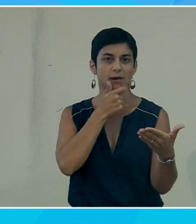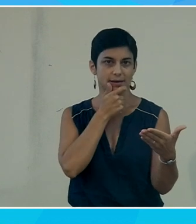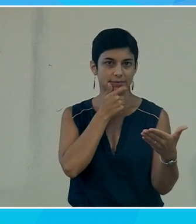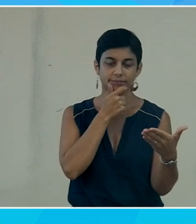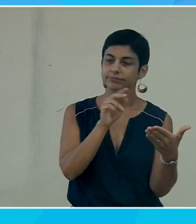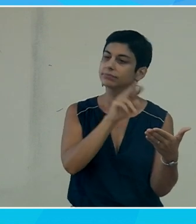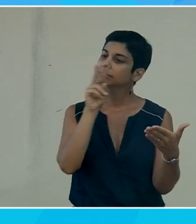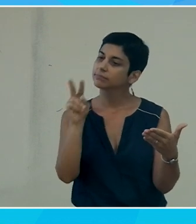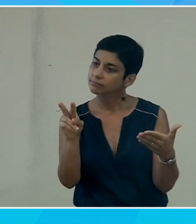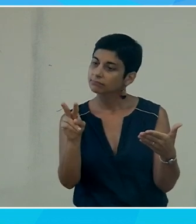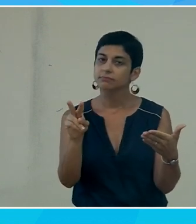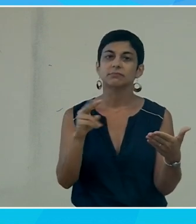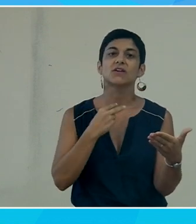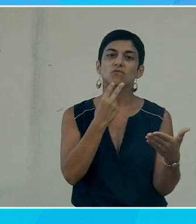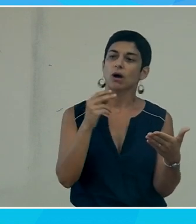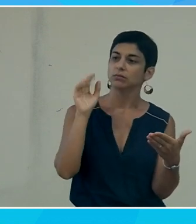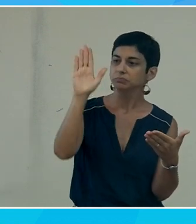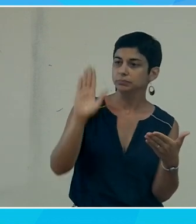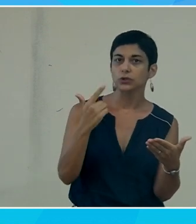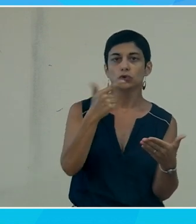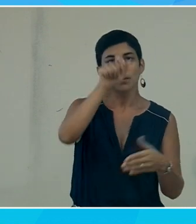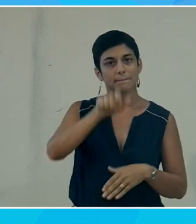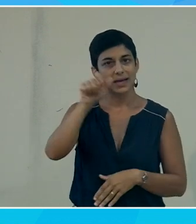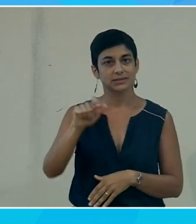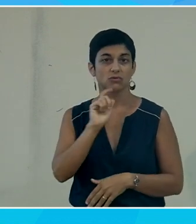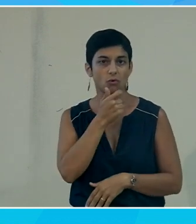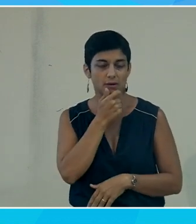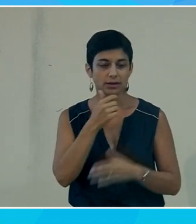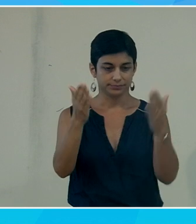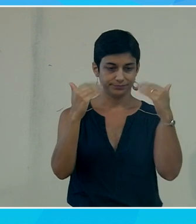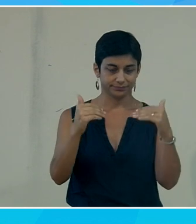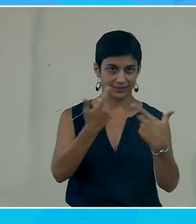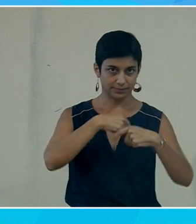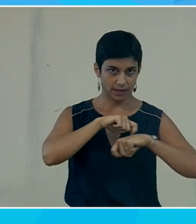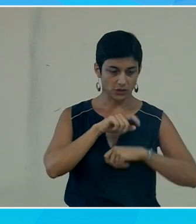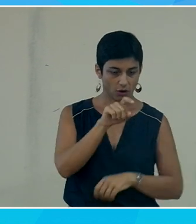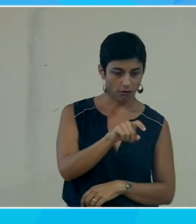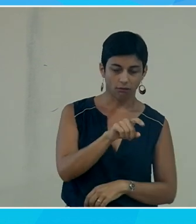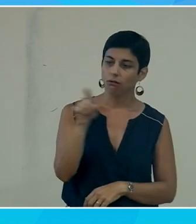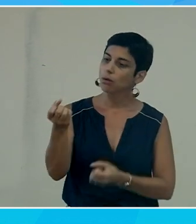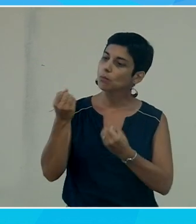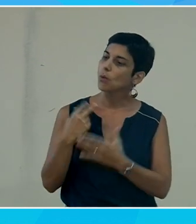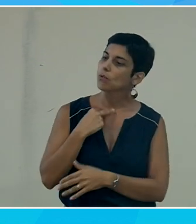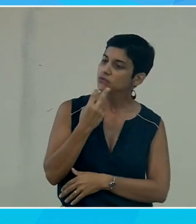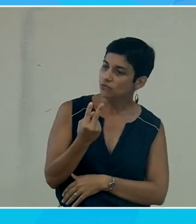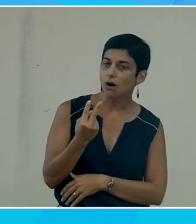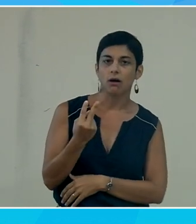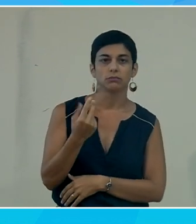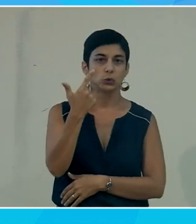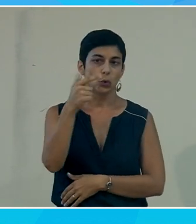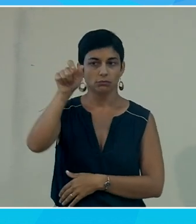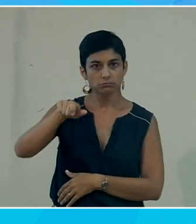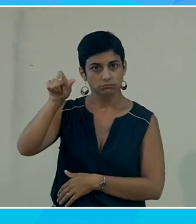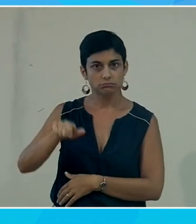j'ai la voix de David, Zira et Marc, qui sont les voix anglaises. Si je vais sur les voix espagnoles, je vais aller sur la voix de Pablo, il y qui d'autre,